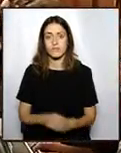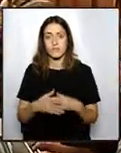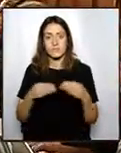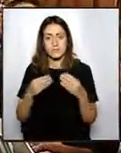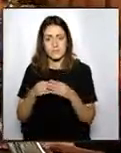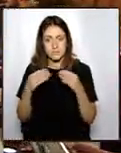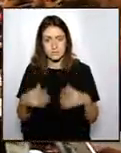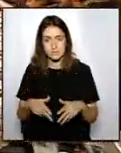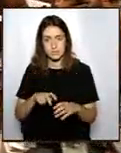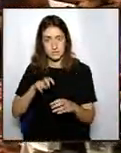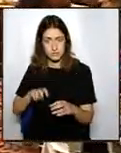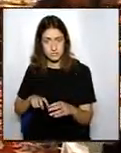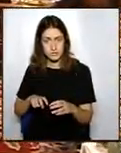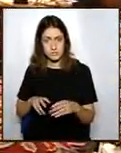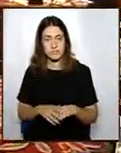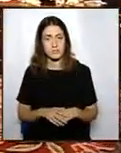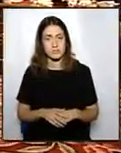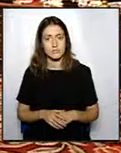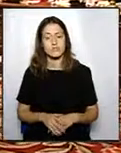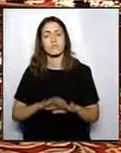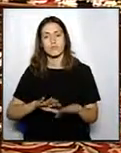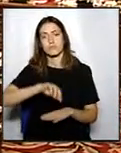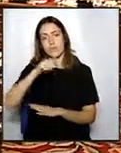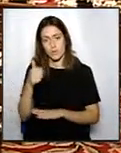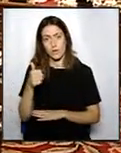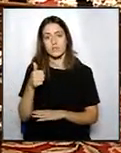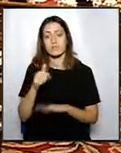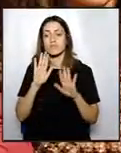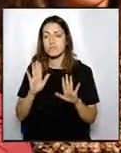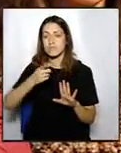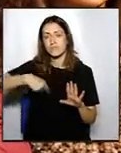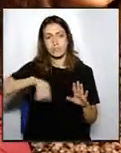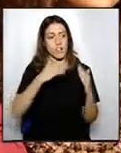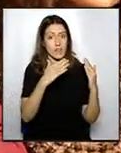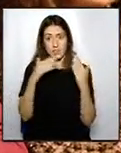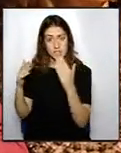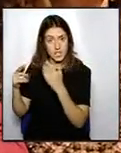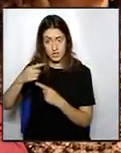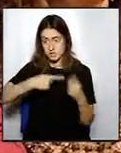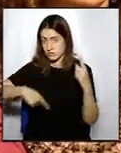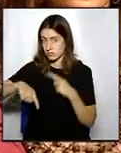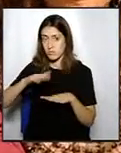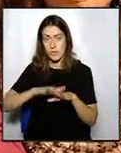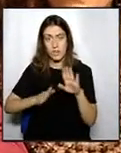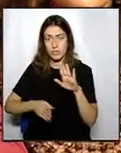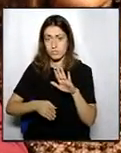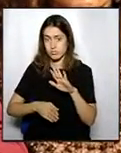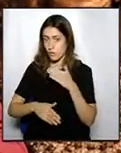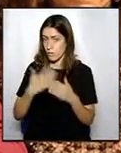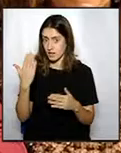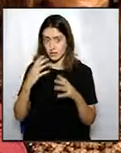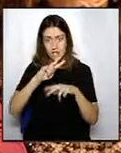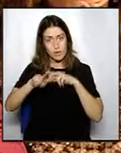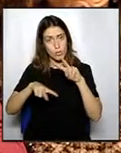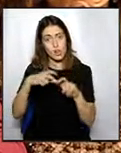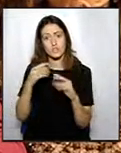abstencions, doncs queda aprovat i em sembla que tots ens n'hem de felicitar perquè tirarà ja definitivament aquesta